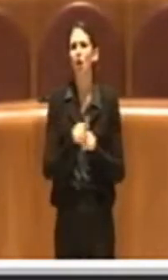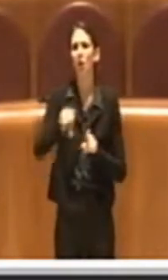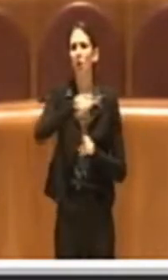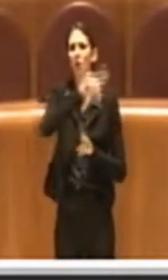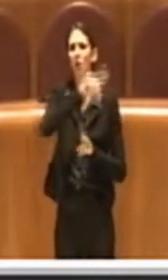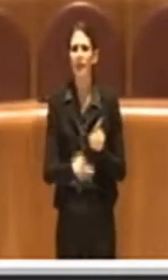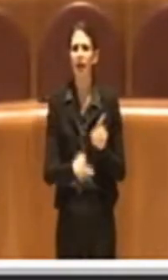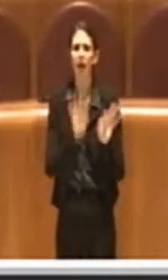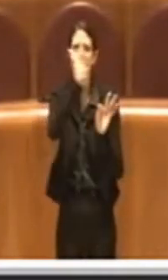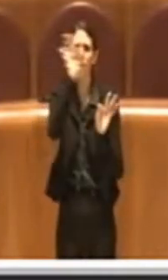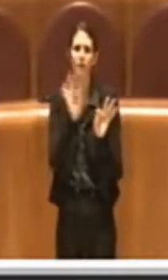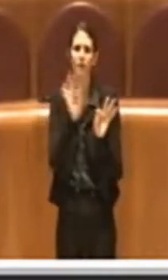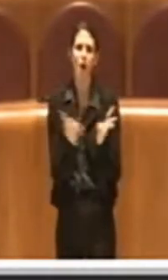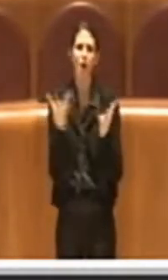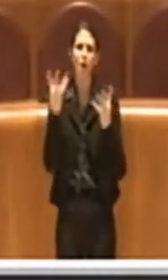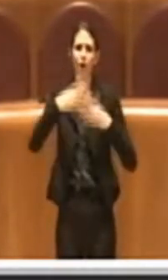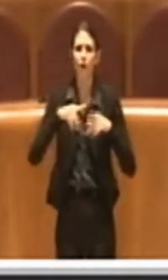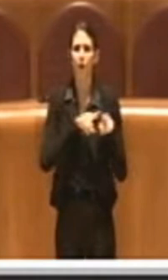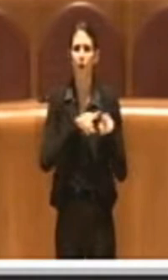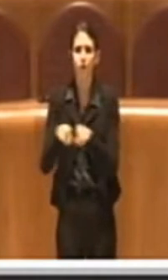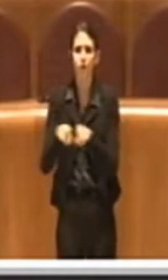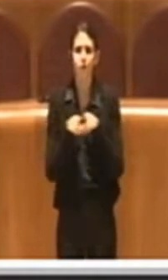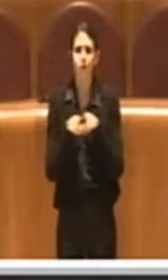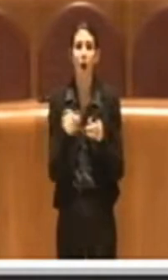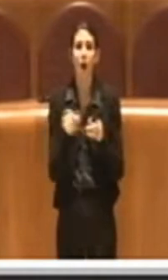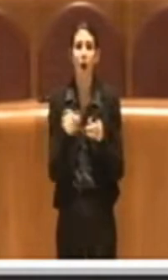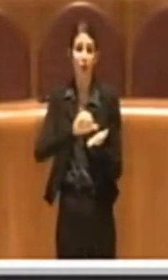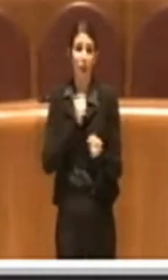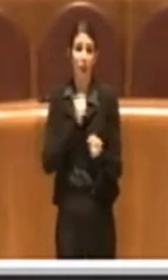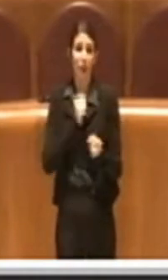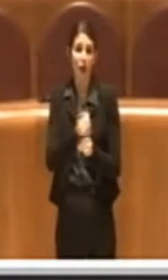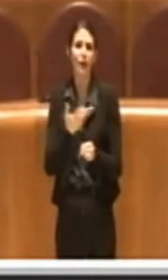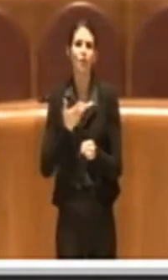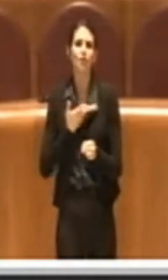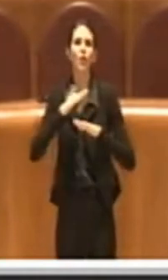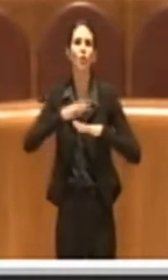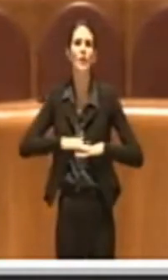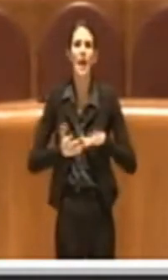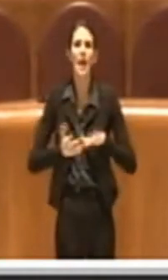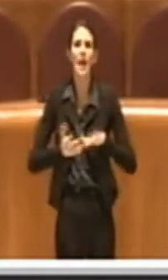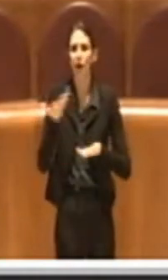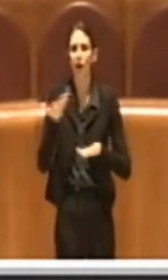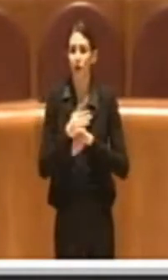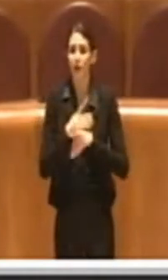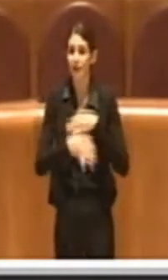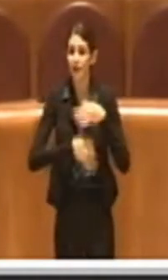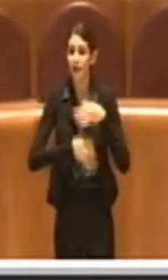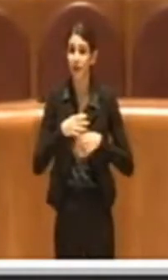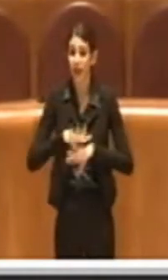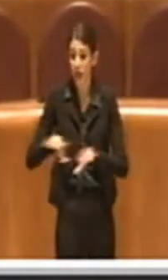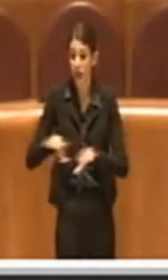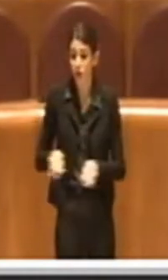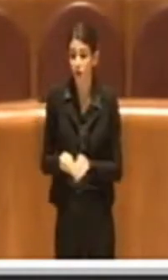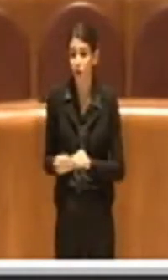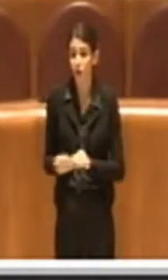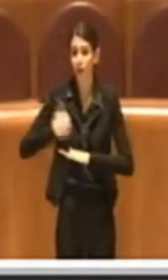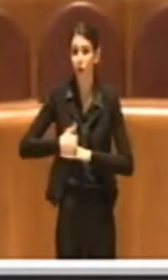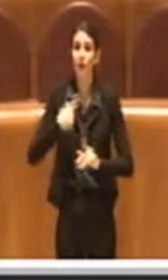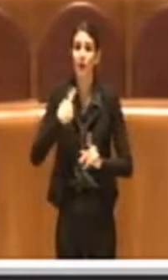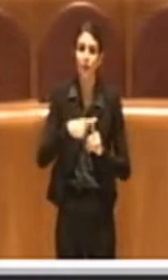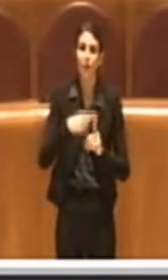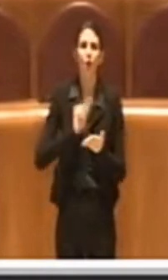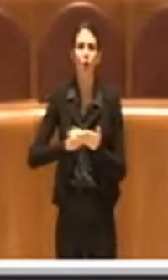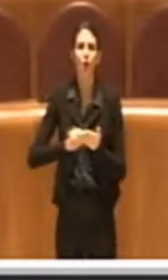del mondo, anche nei centri storici anche tutelati. Quindi aspetta l'aggiunta e agli uffici dire il come